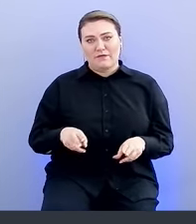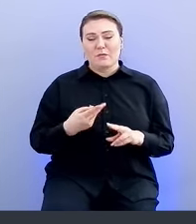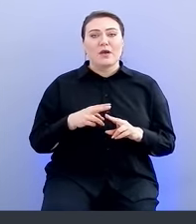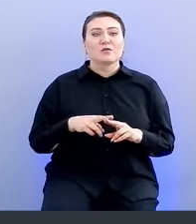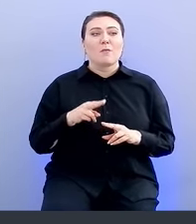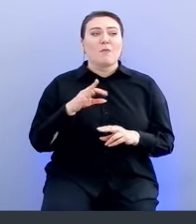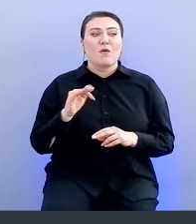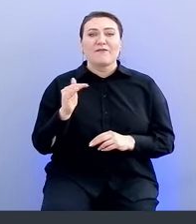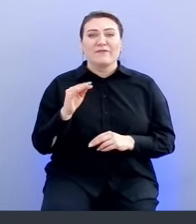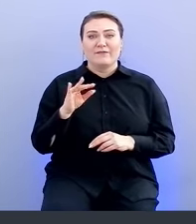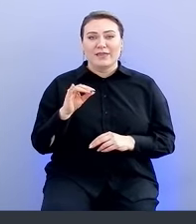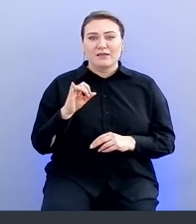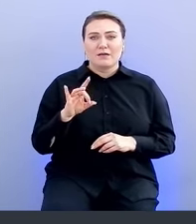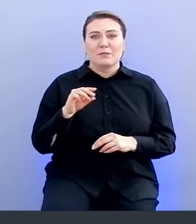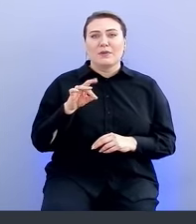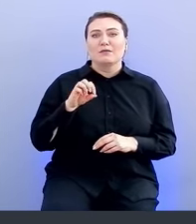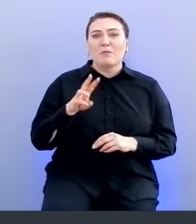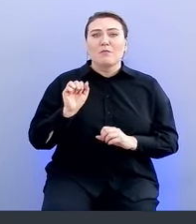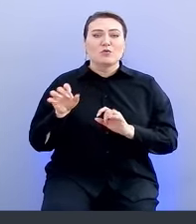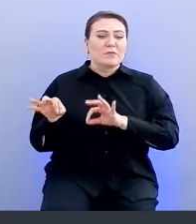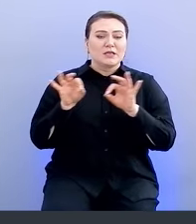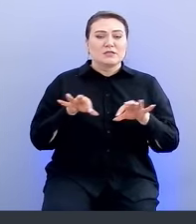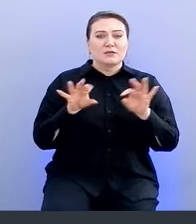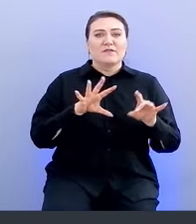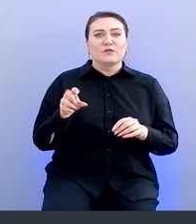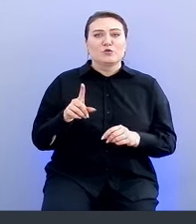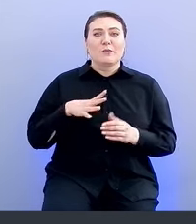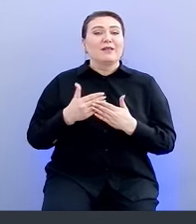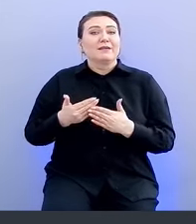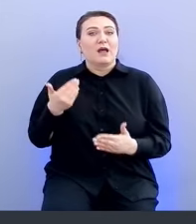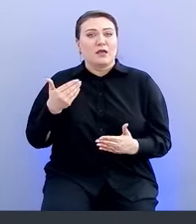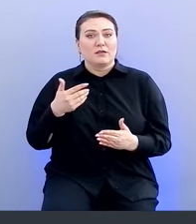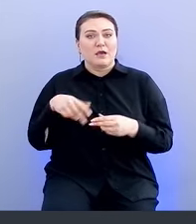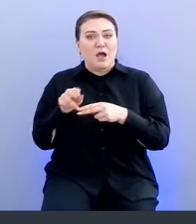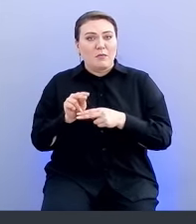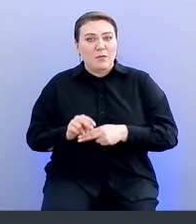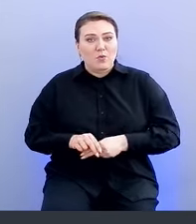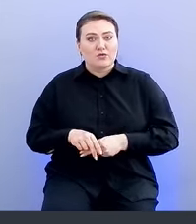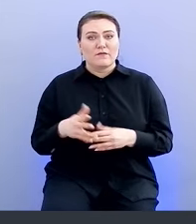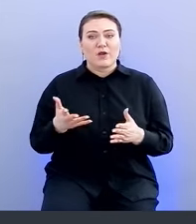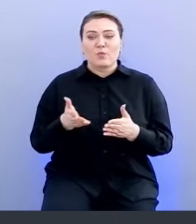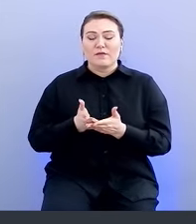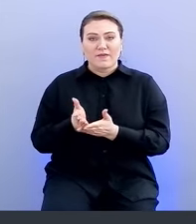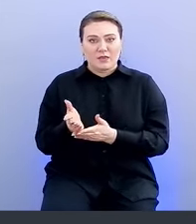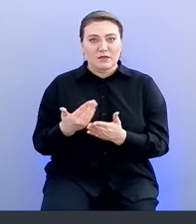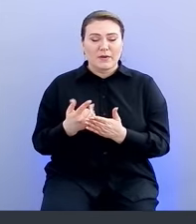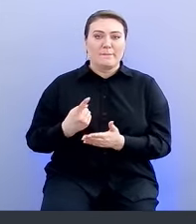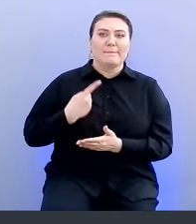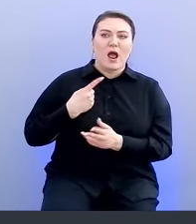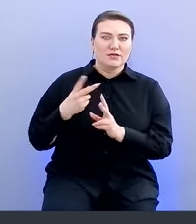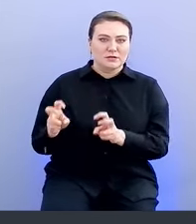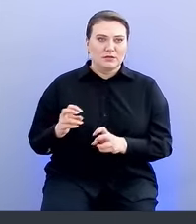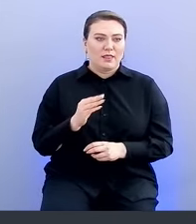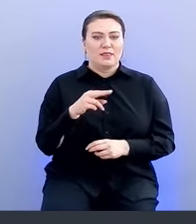по фингерпринтам можно перенести все, что было ранее обработано в какой-то ветке, там, мастер,